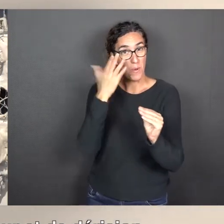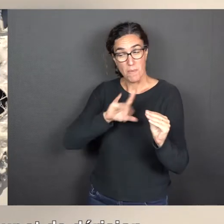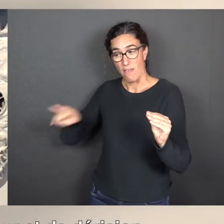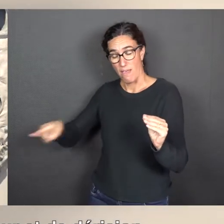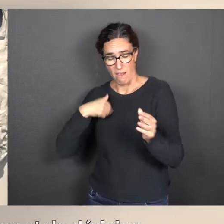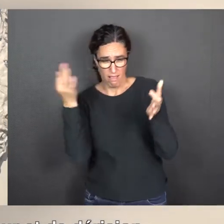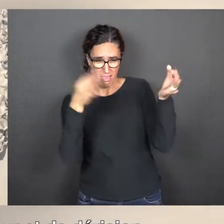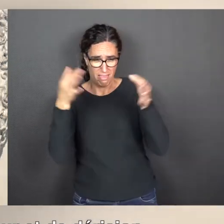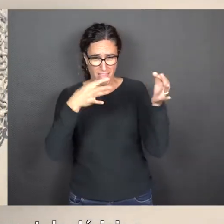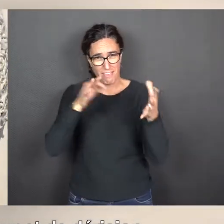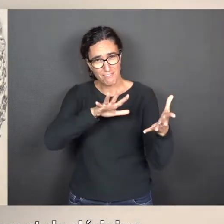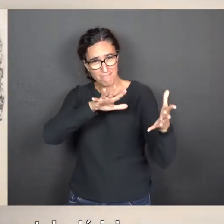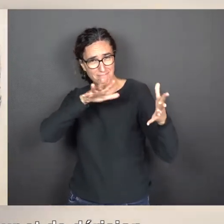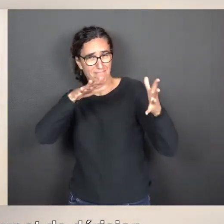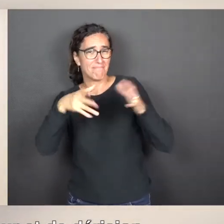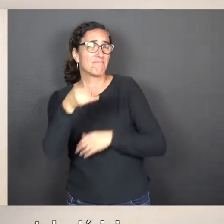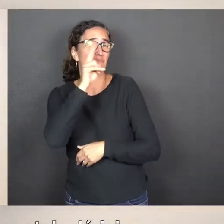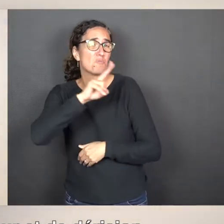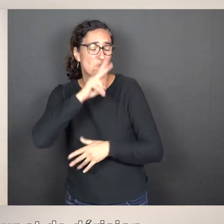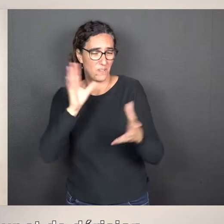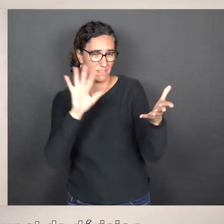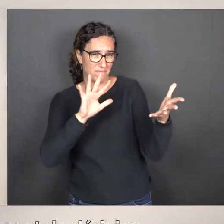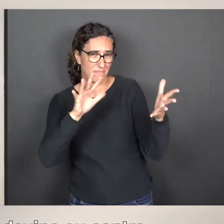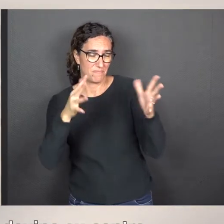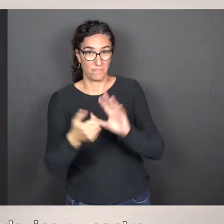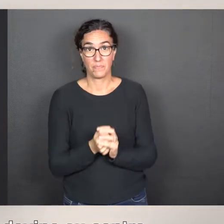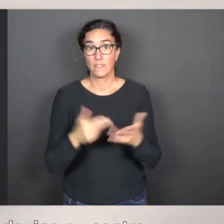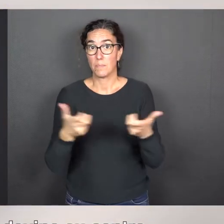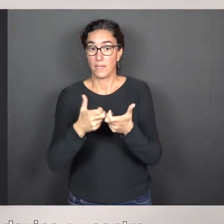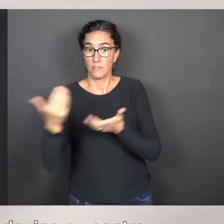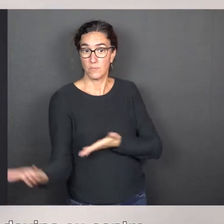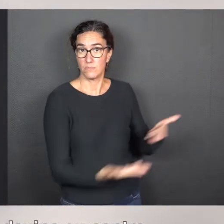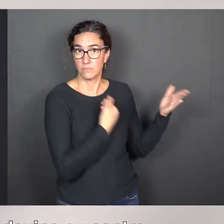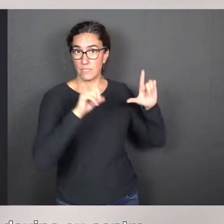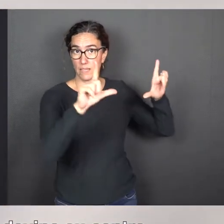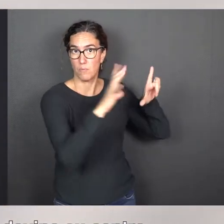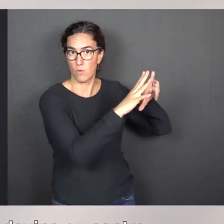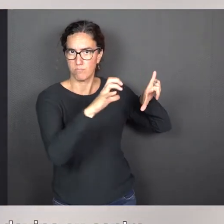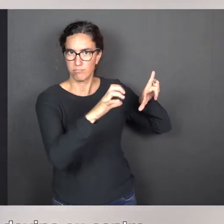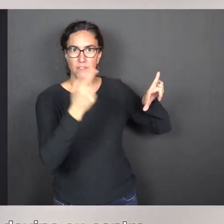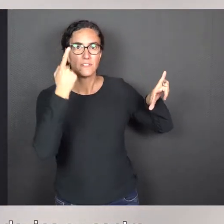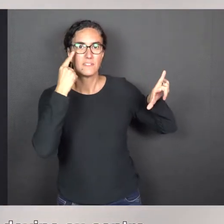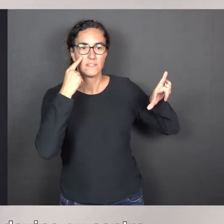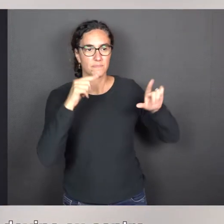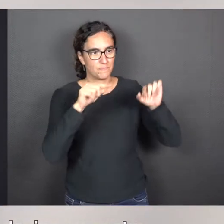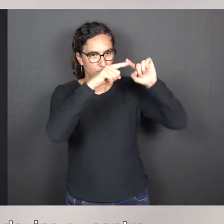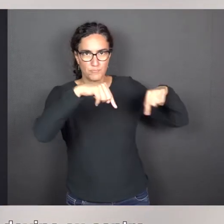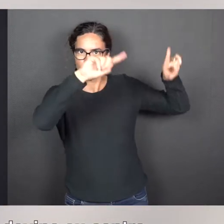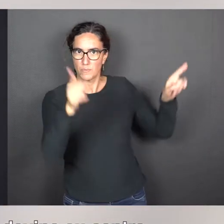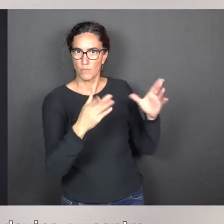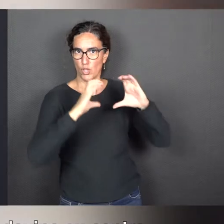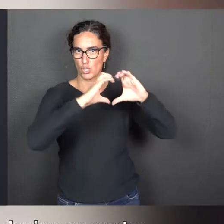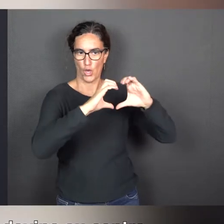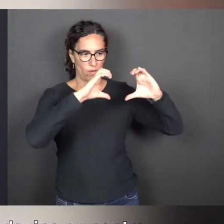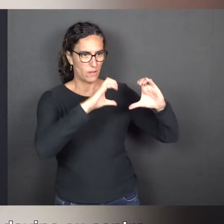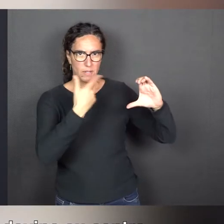d'humour et de dérision, Nikki de Saint-Fal va les détourner. Ici, dans ce tableau-relief, on devine au centre du cœur un